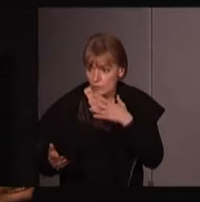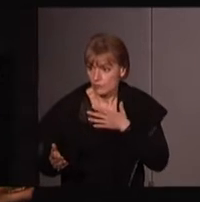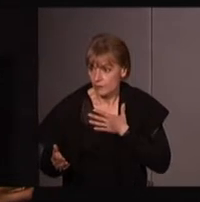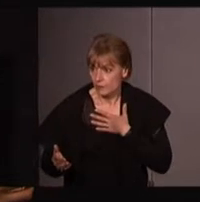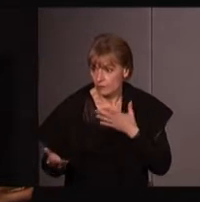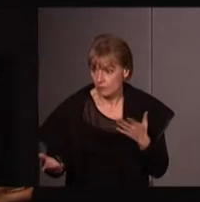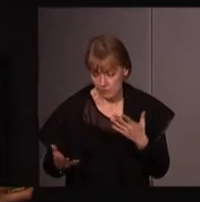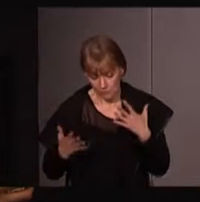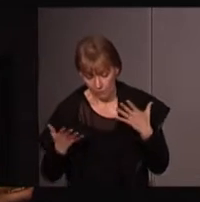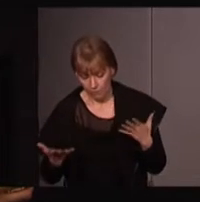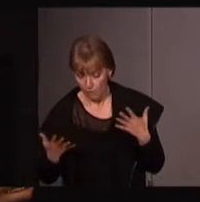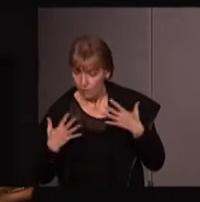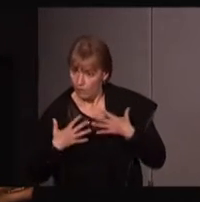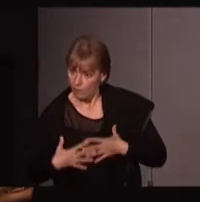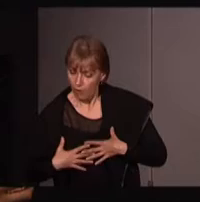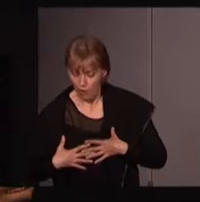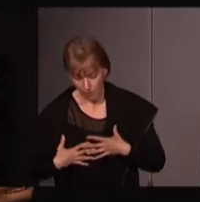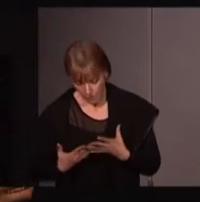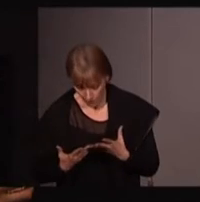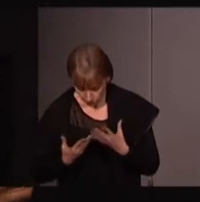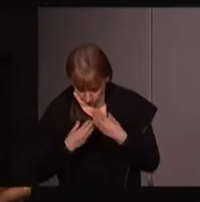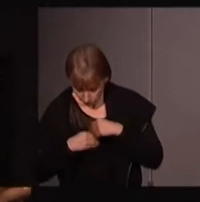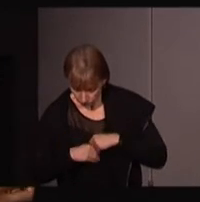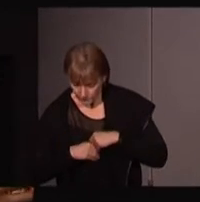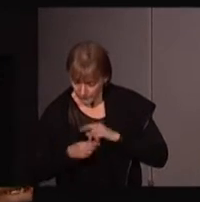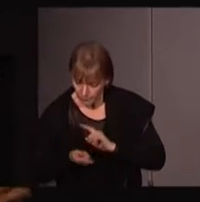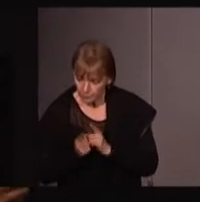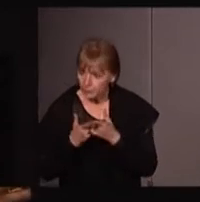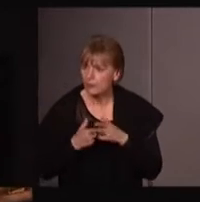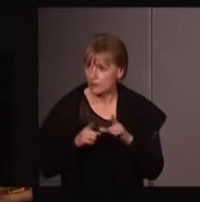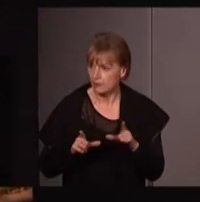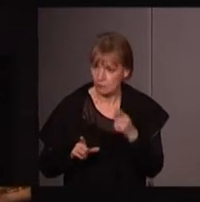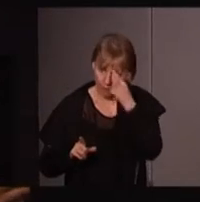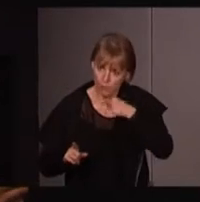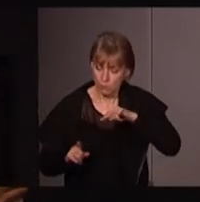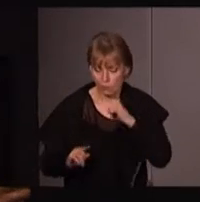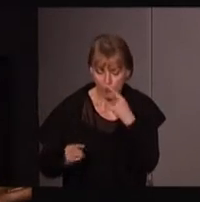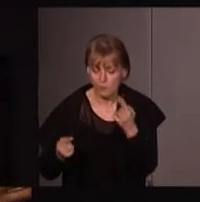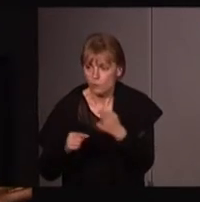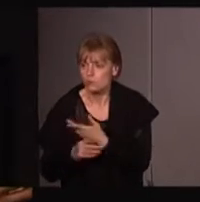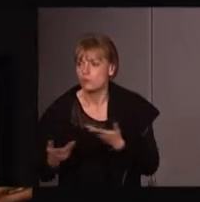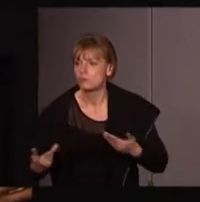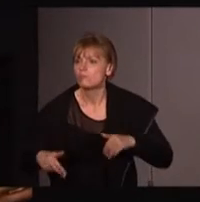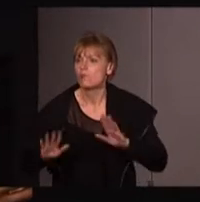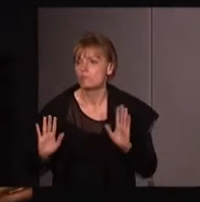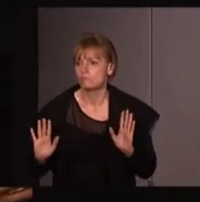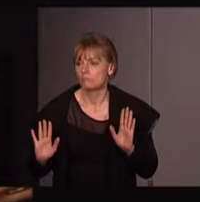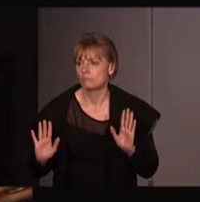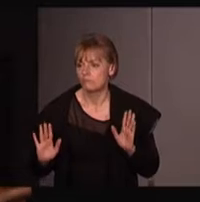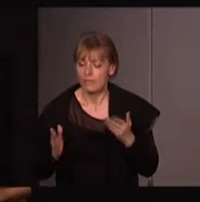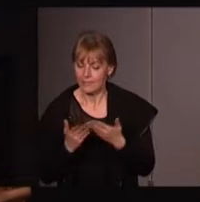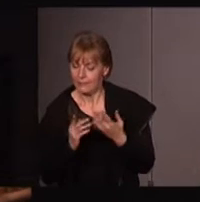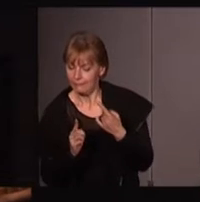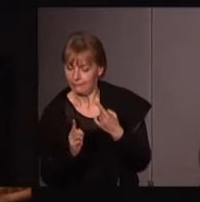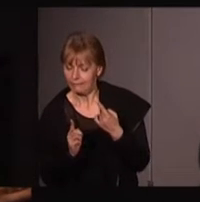de réappropriation et d'émancipation à une simple essentialisation des qualités féminines est pour moi un contresens. Maintenant, sur ce point en